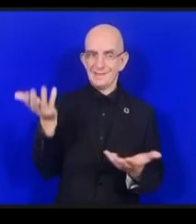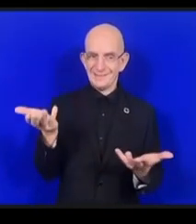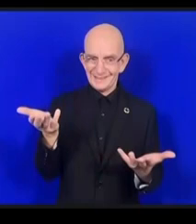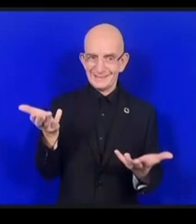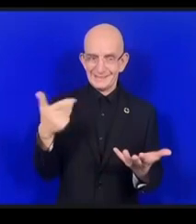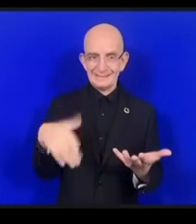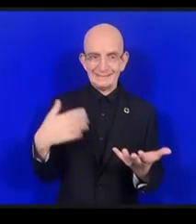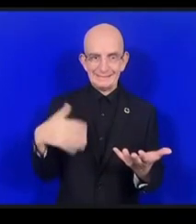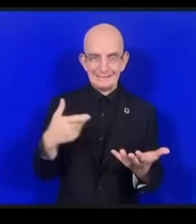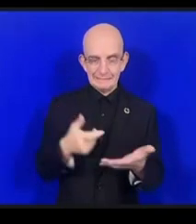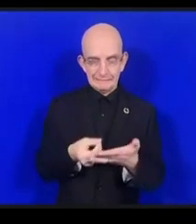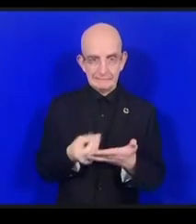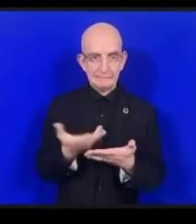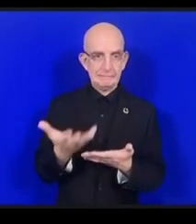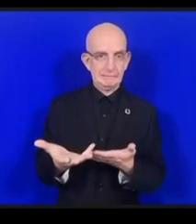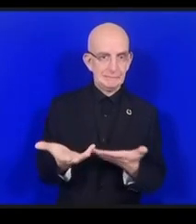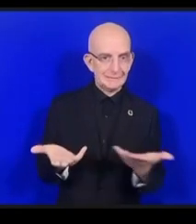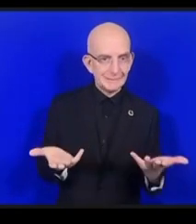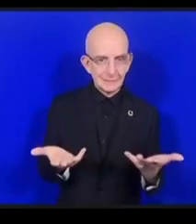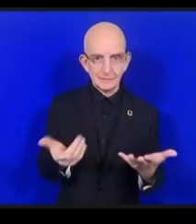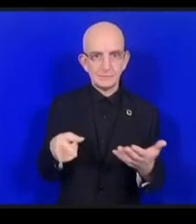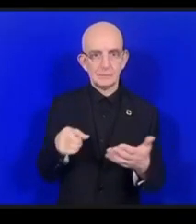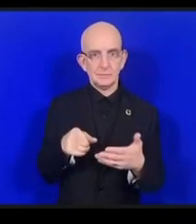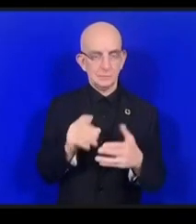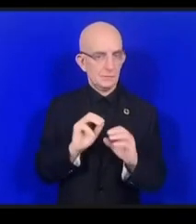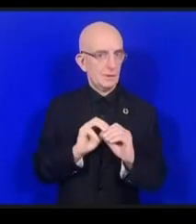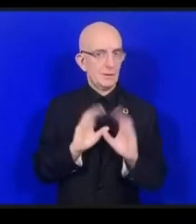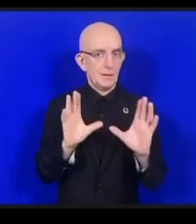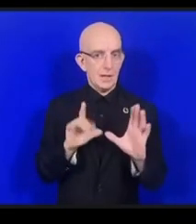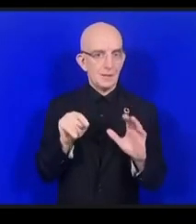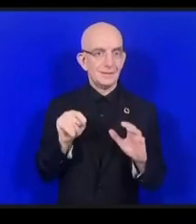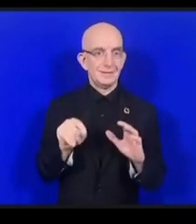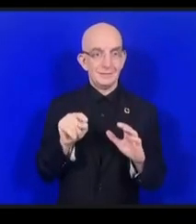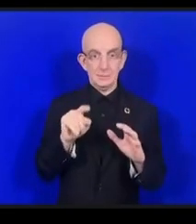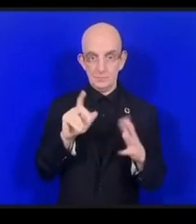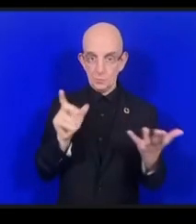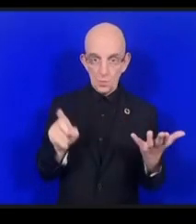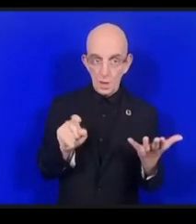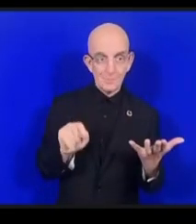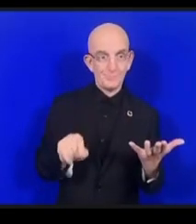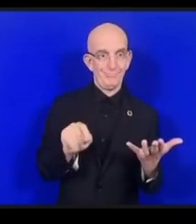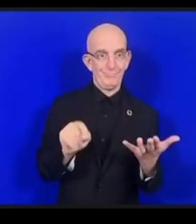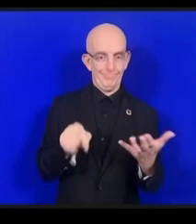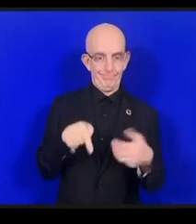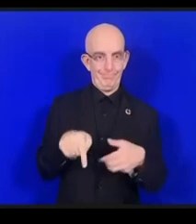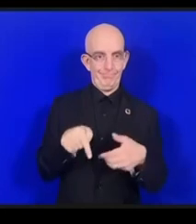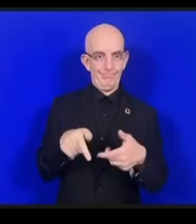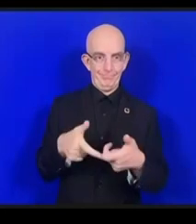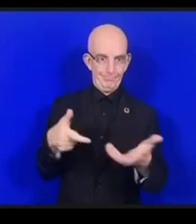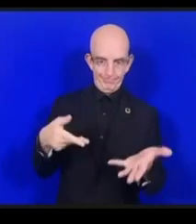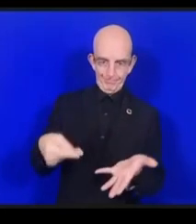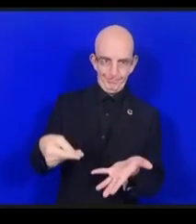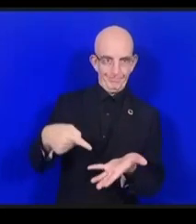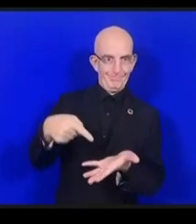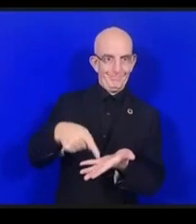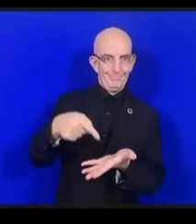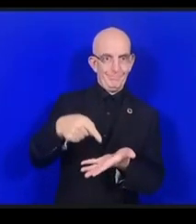qu'il y a un impact politique dans certains pays comme au Myanmar